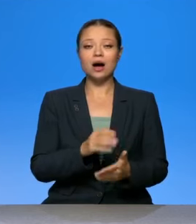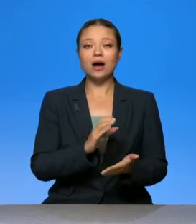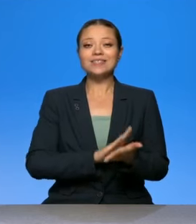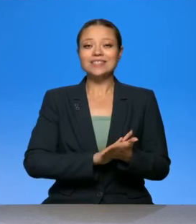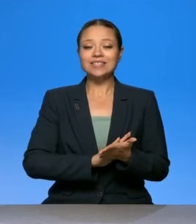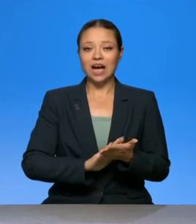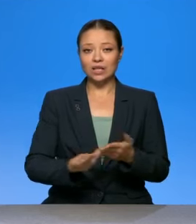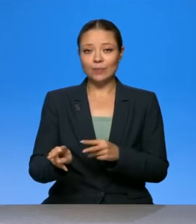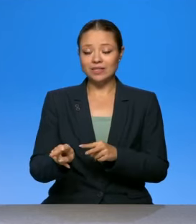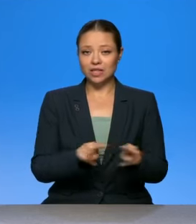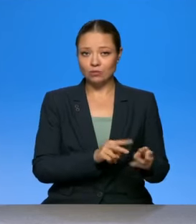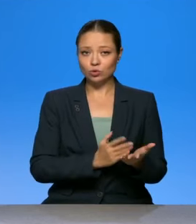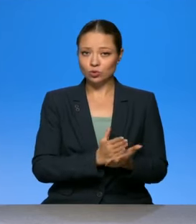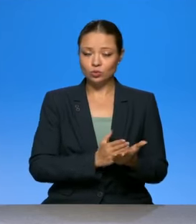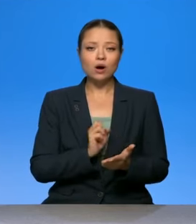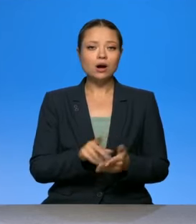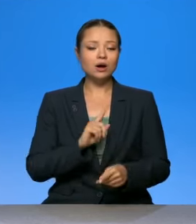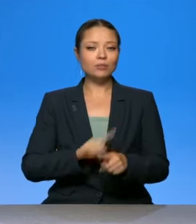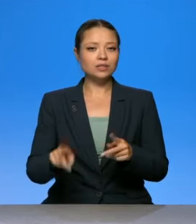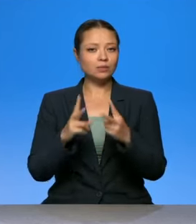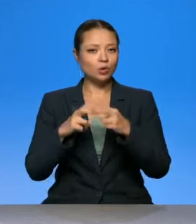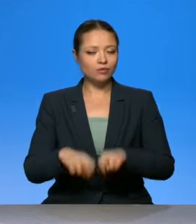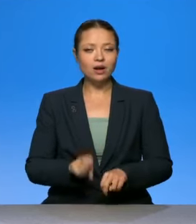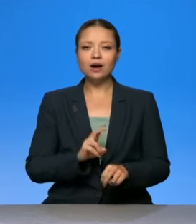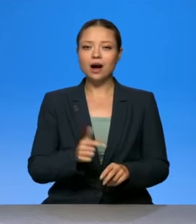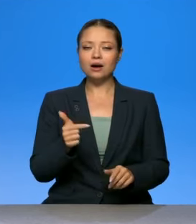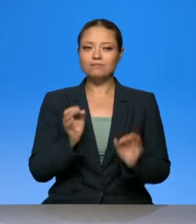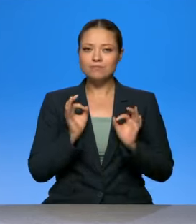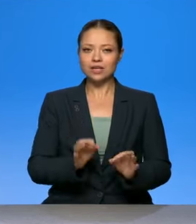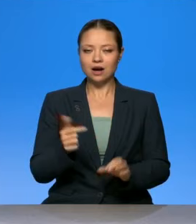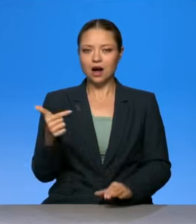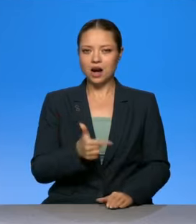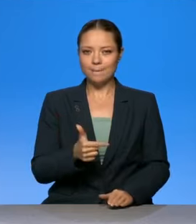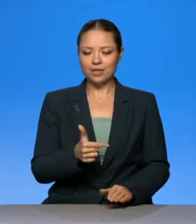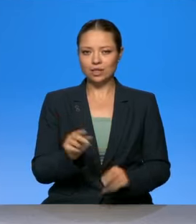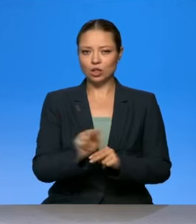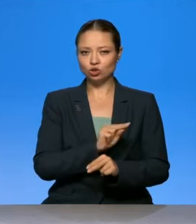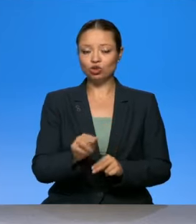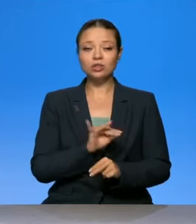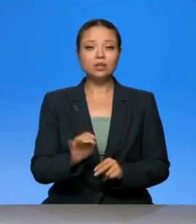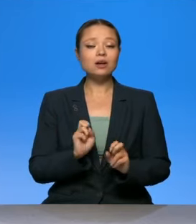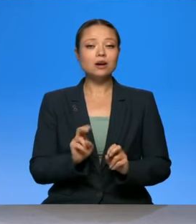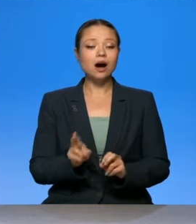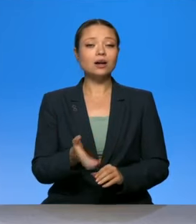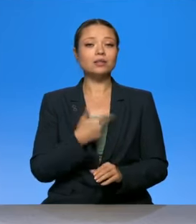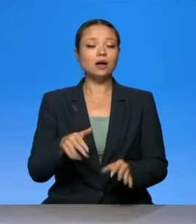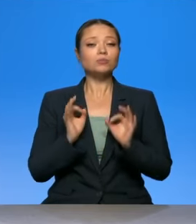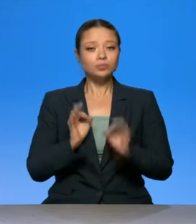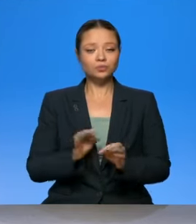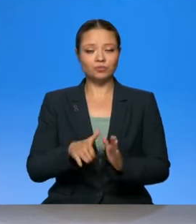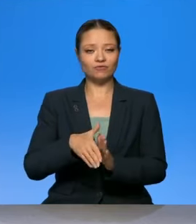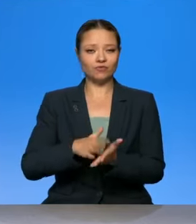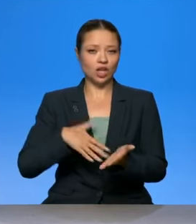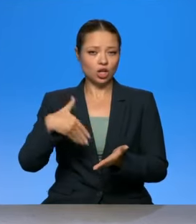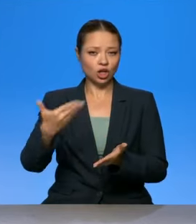проблемы диагностики, быстро делать. Как грамотно лечить дальше. И как грамотно дальнейшее реабилитируют. Это есть